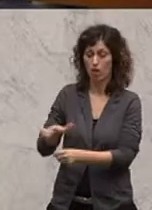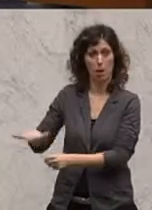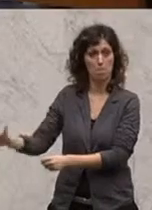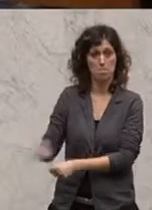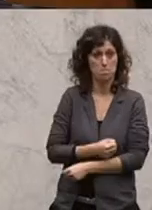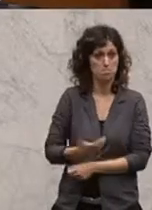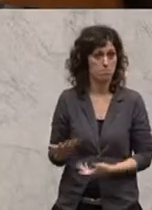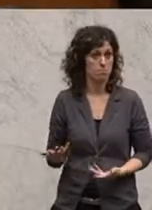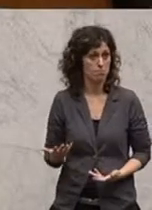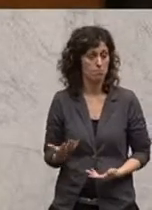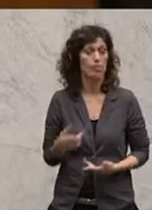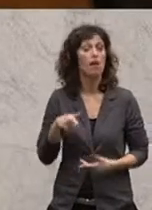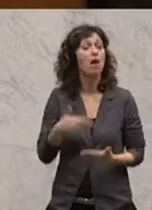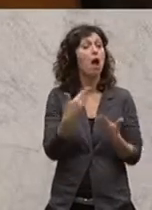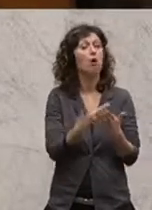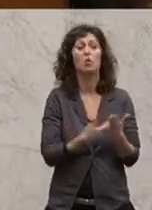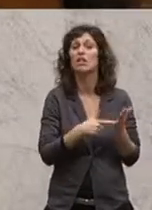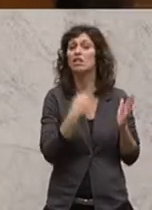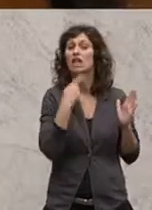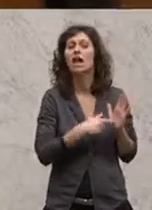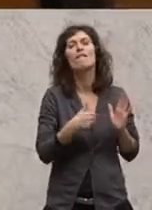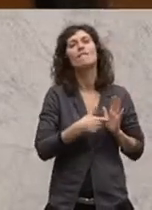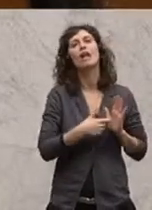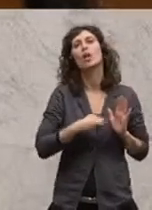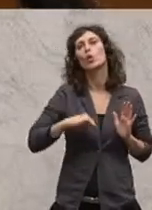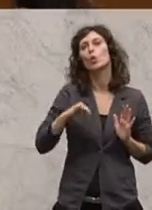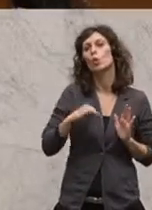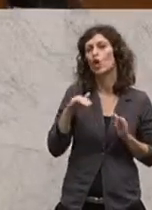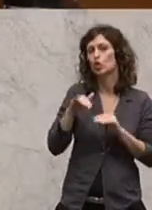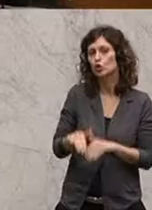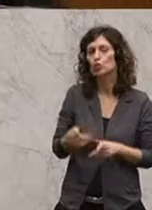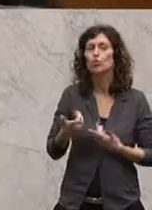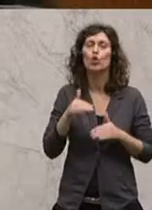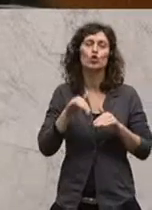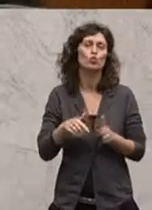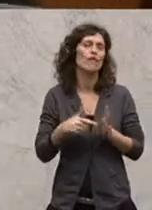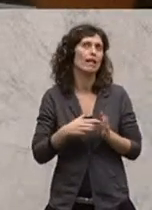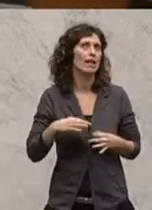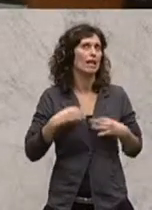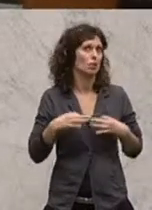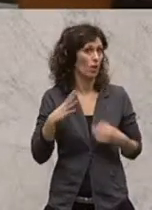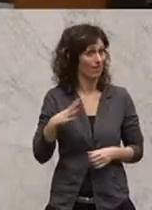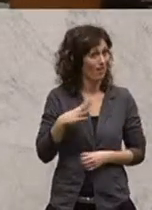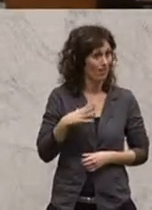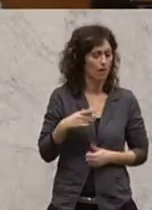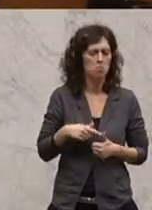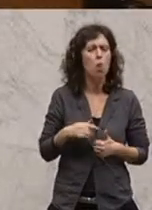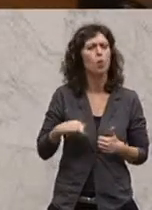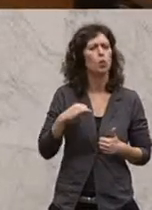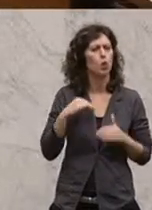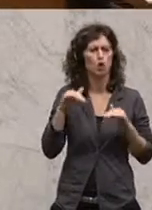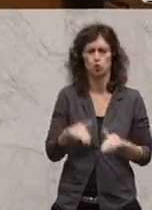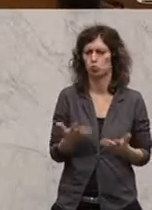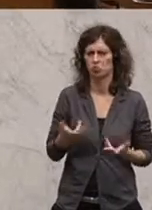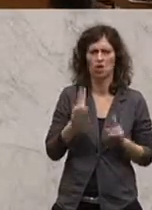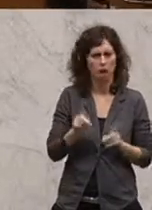Argumentiert wird das Ganze mit Jugendschutz und dem Schutz vor gesundheitlichen Gefahren. Den Jugendschutz könnte man ganz einfach